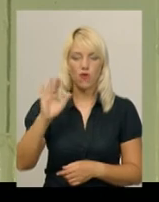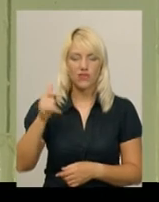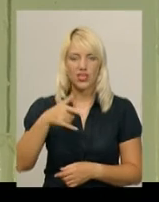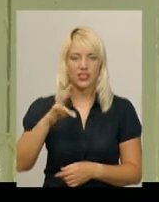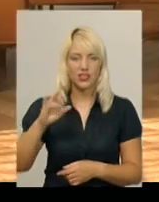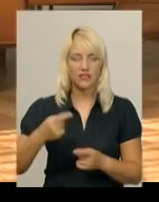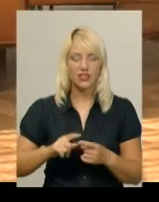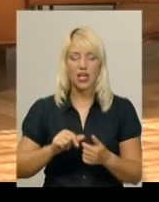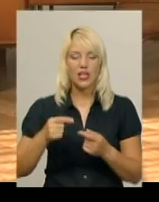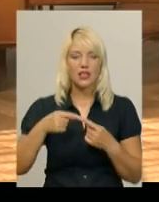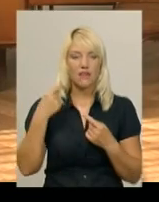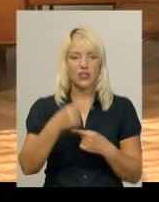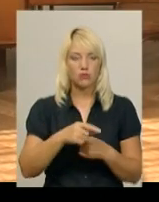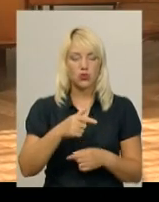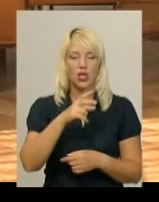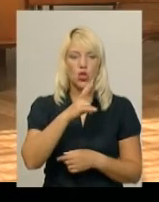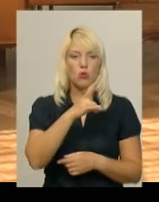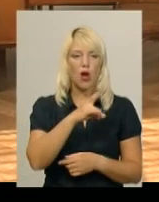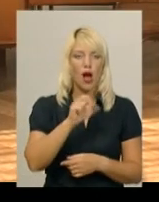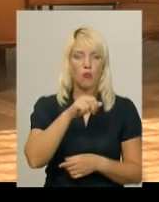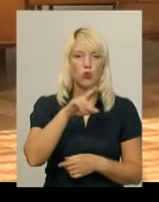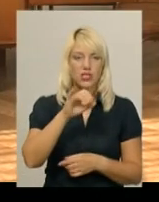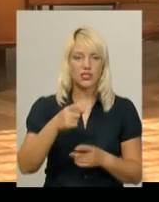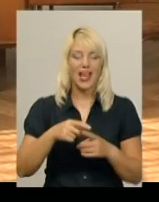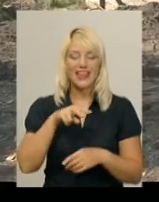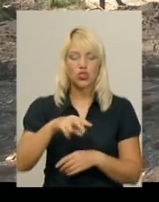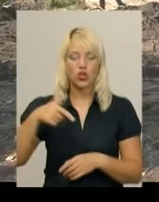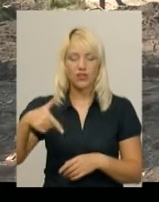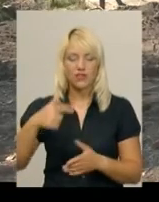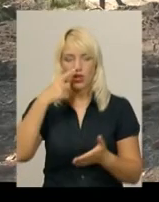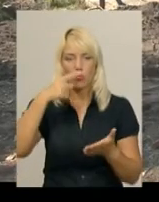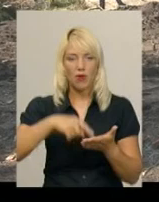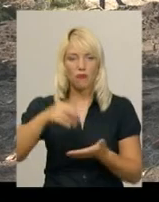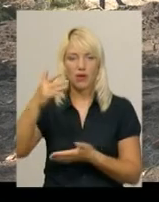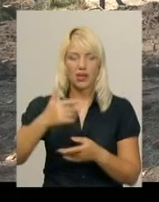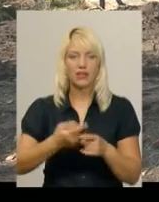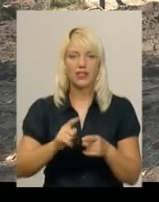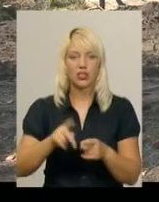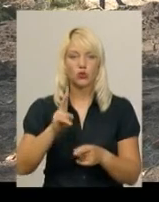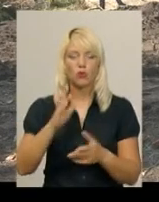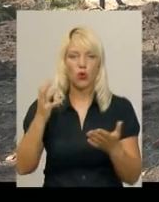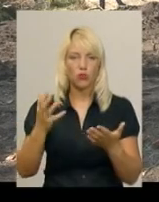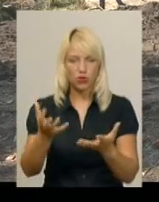на відміну від амбулаторії Богданівецької, Лісогринівецька потрапила до переліку тих, хто отримає нове приміщення.